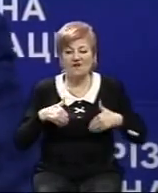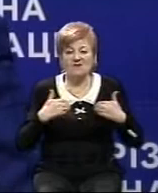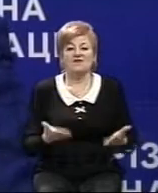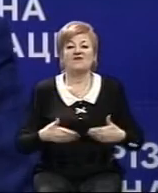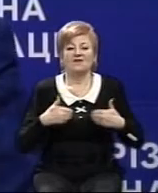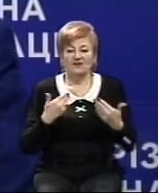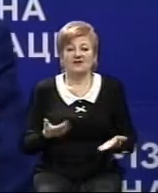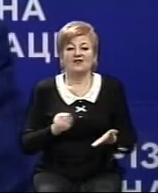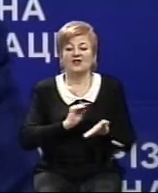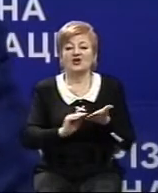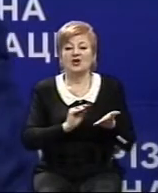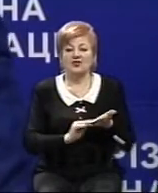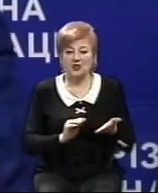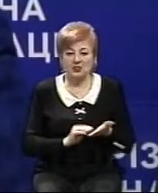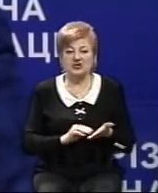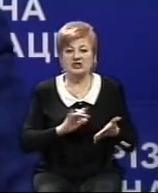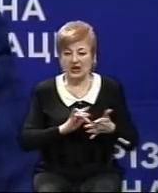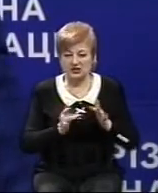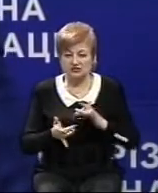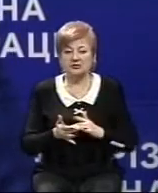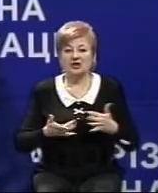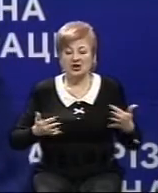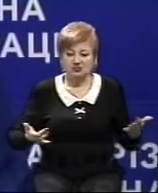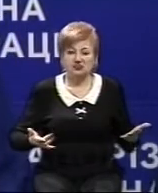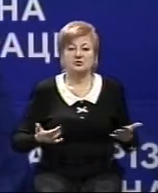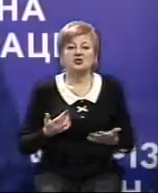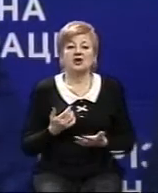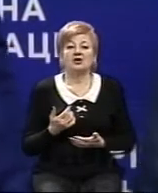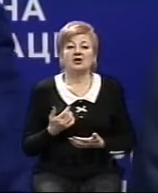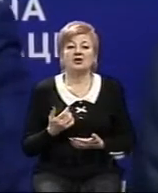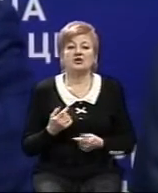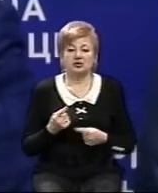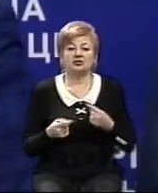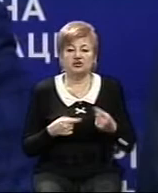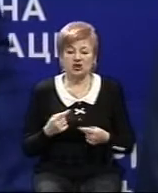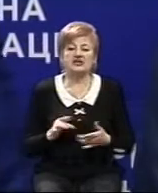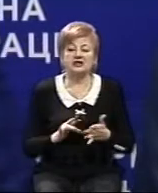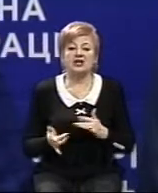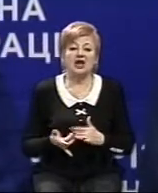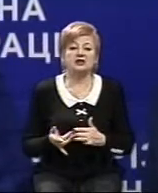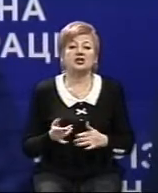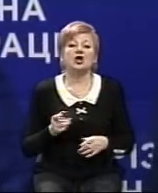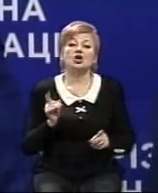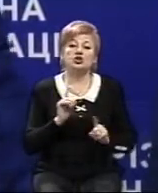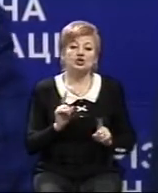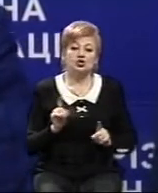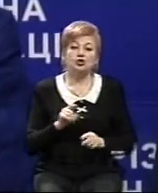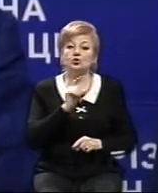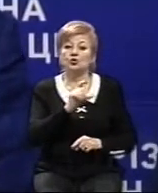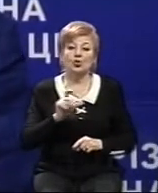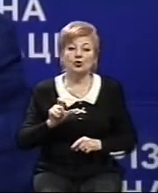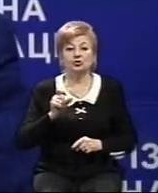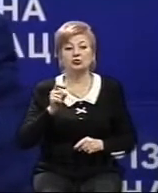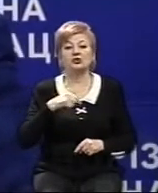в мені в телефонних розмовах в засобах масової інформації через інтернет-сіті, що буде якесь